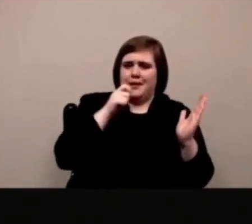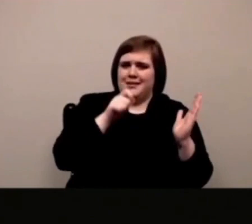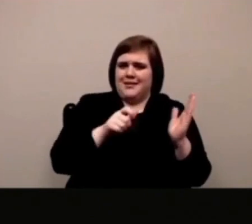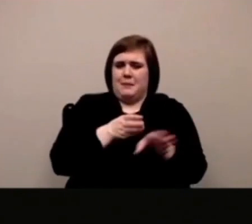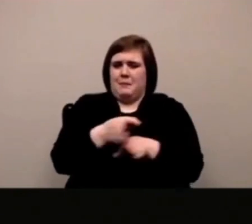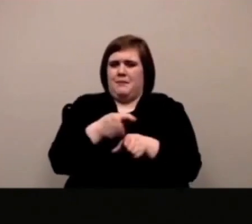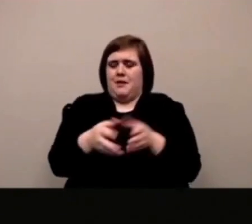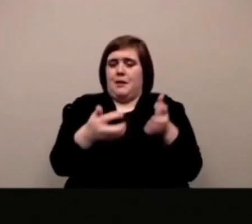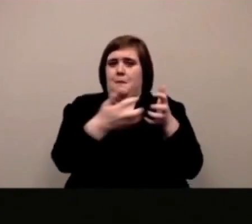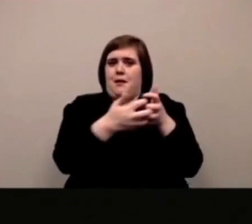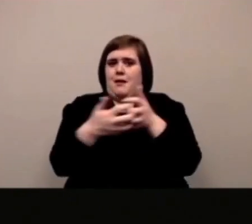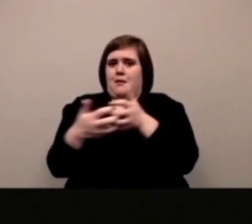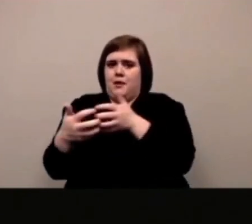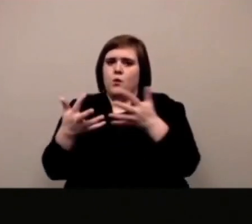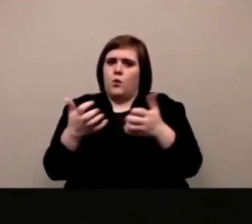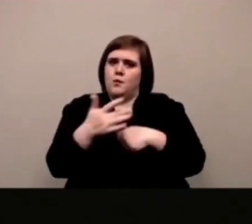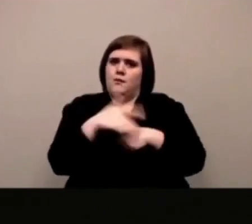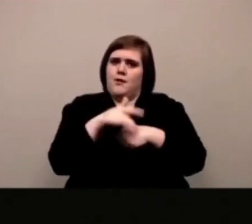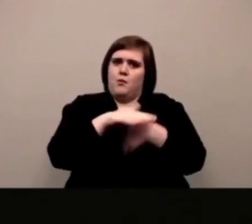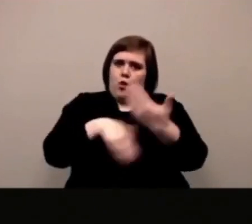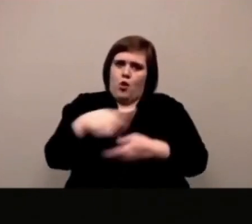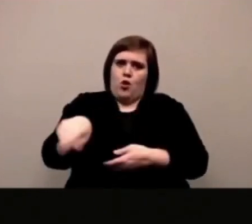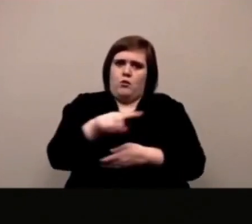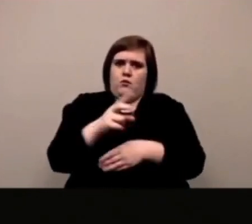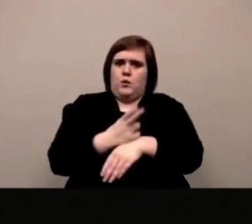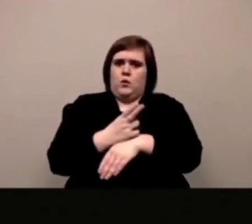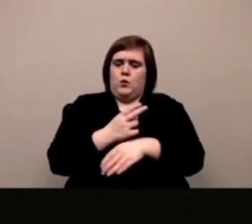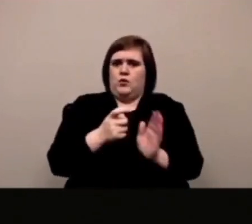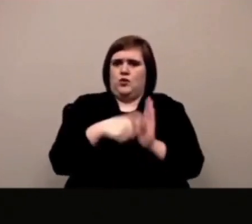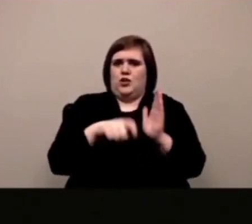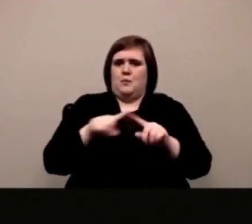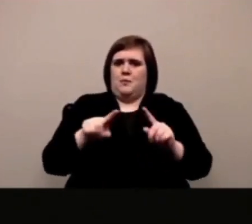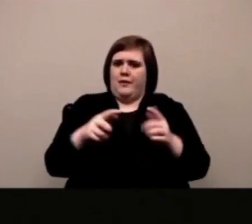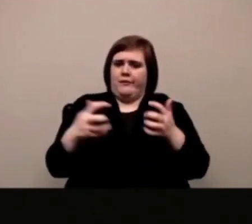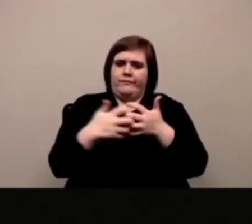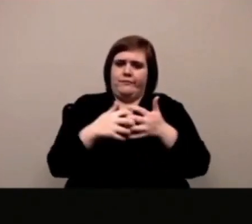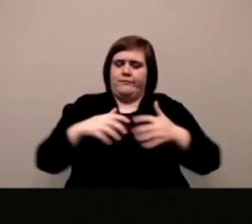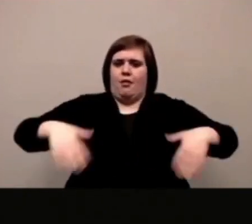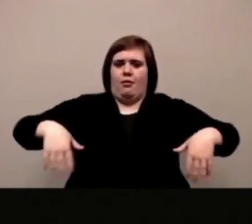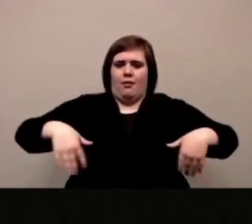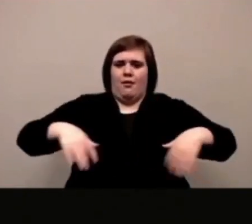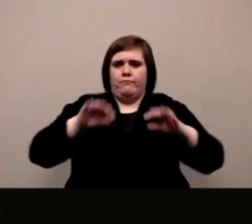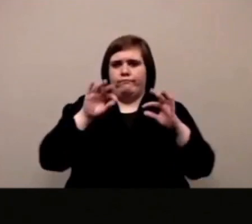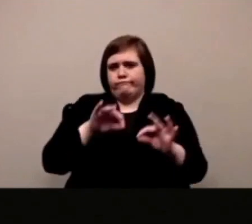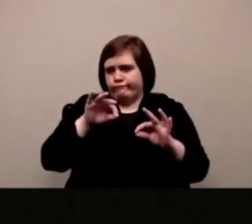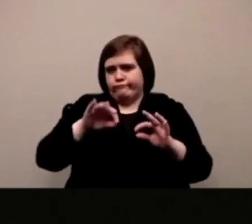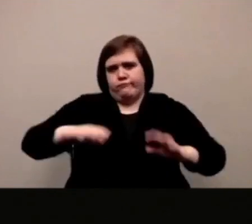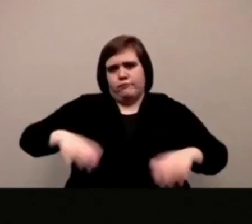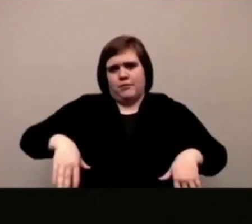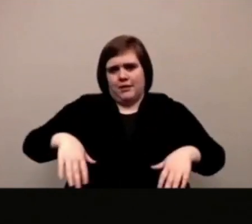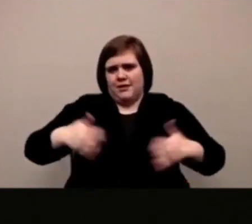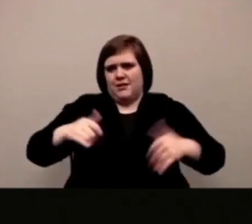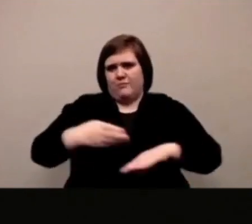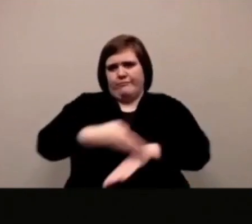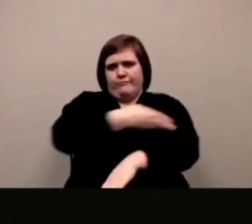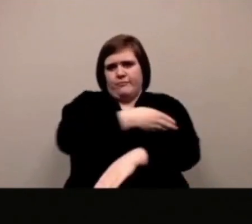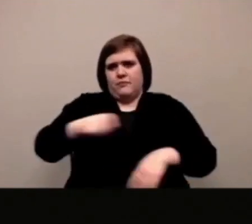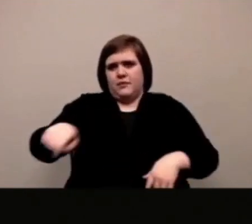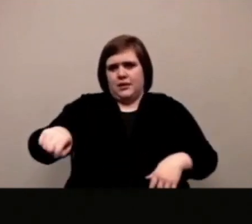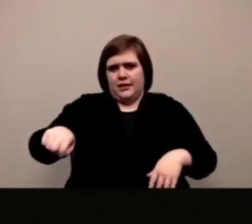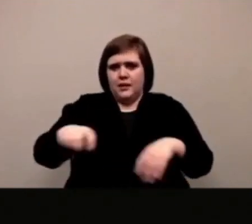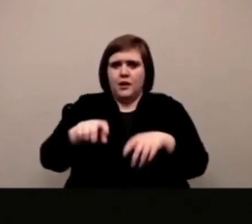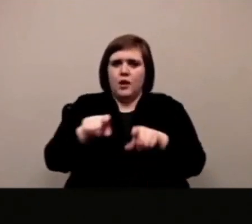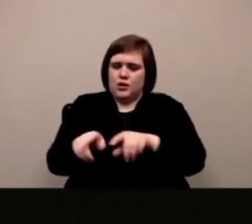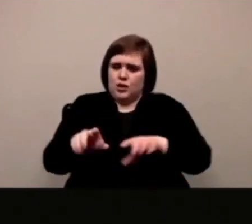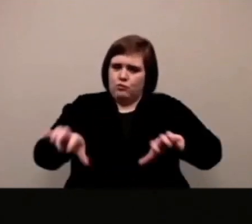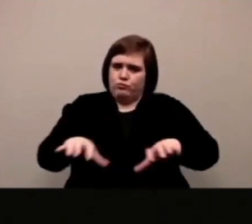di viso pertanto questa è una delle ragioni per la quale è nel laboratorio perché noi pensiamo vogliamo che sia disponibile